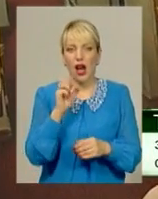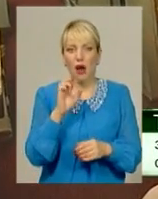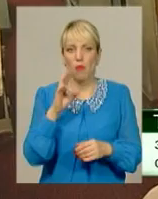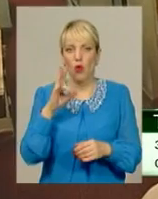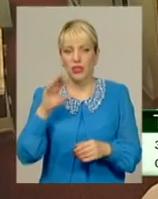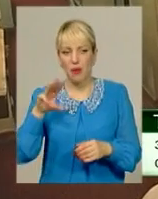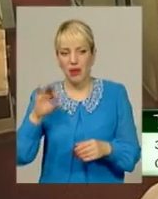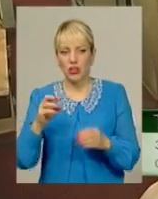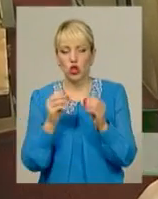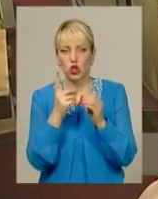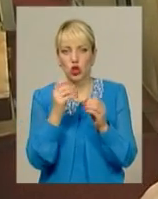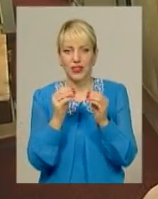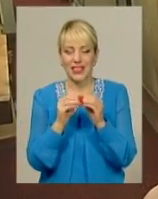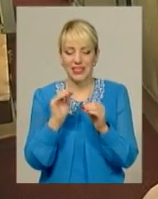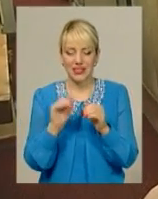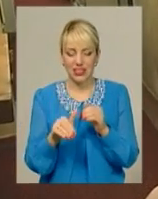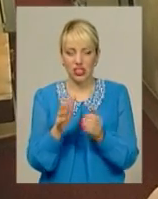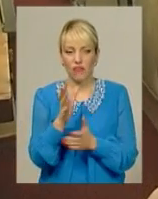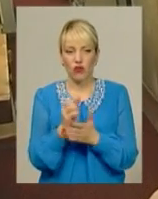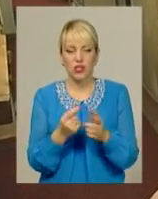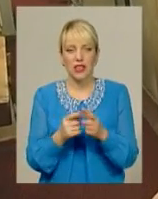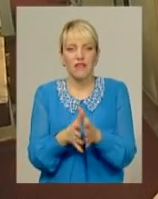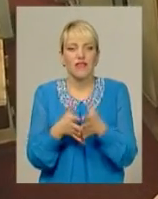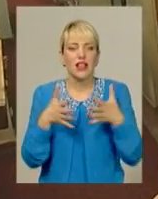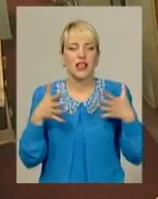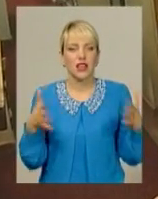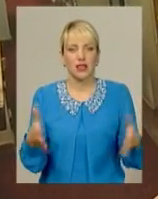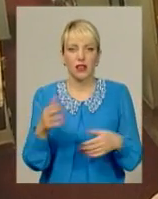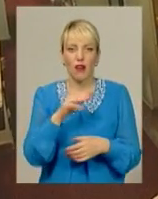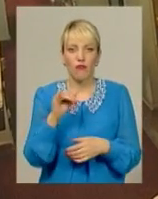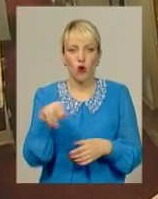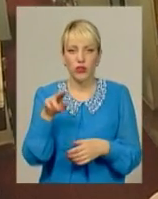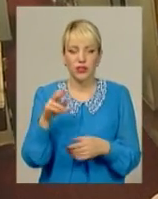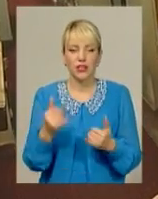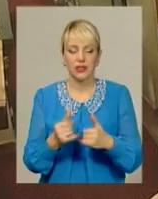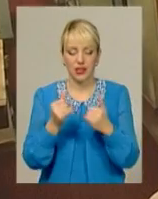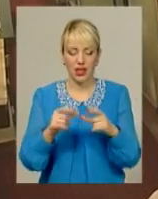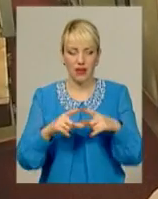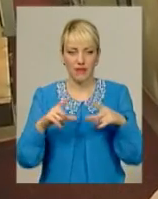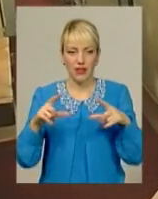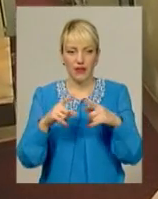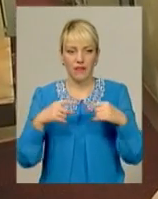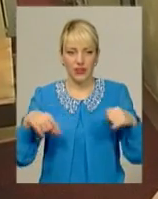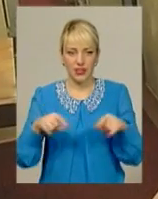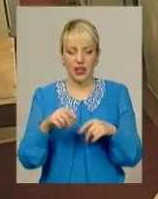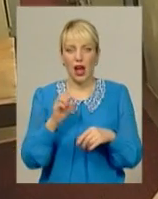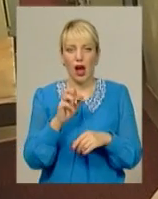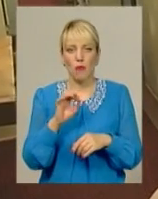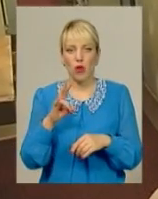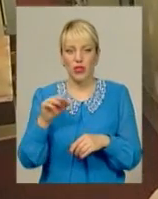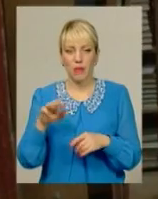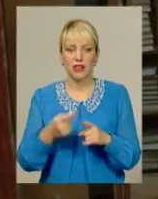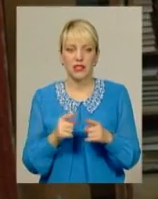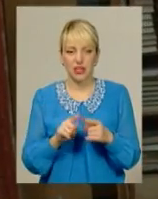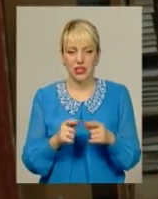110 тисяч фонду. Це досить великий фонд, як для відділа абонемента. Завідує цим відділом